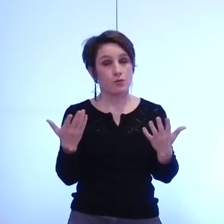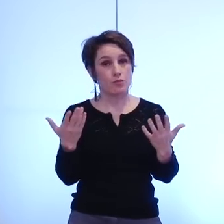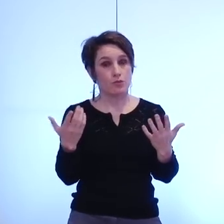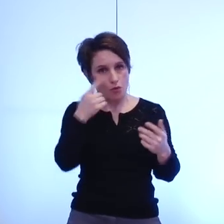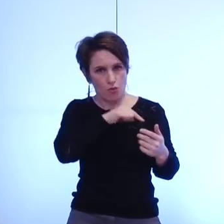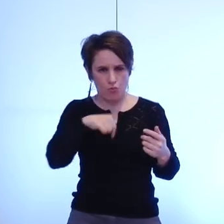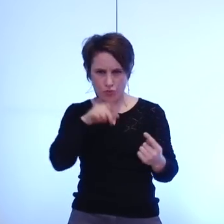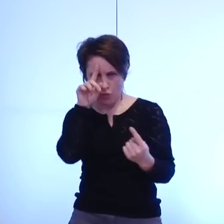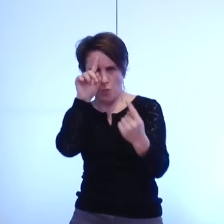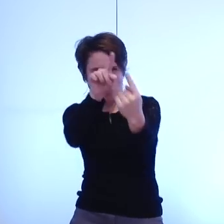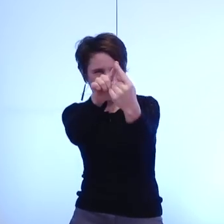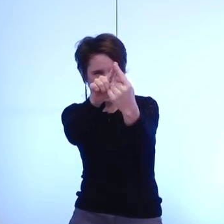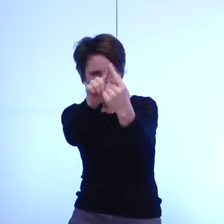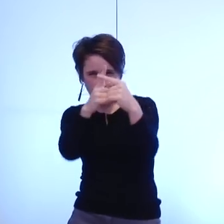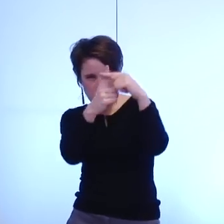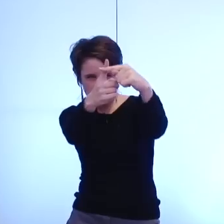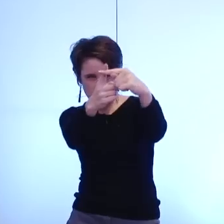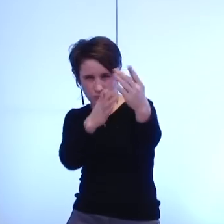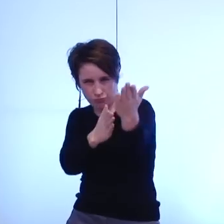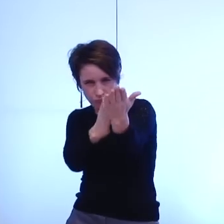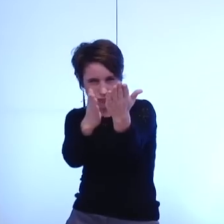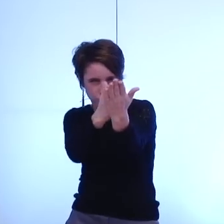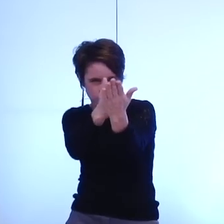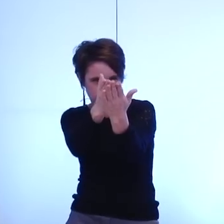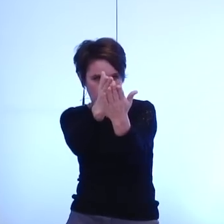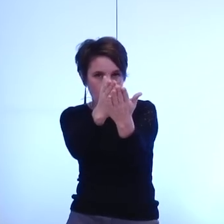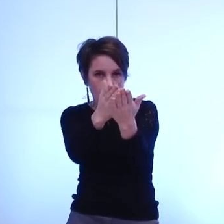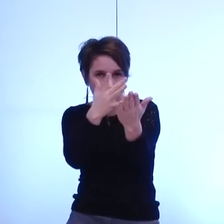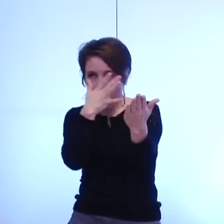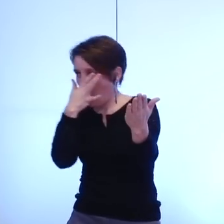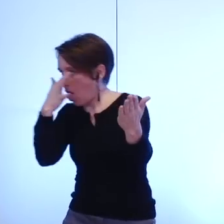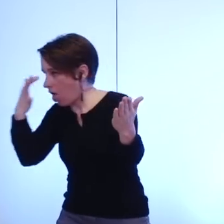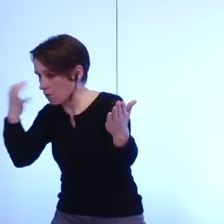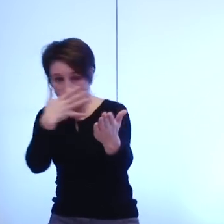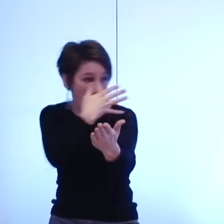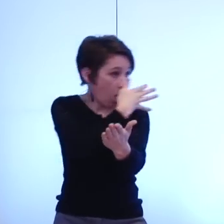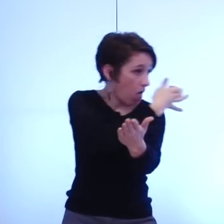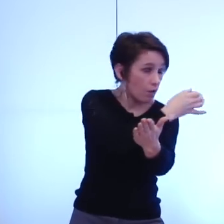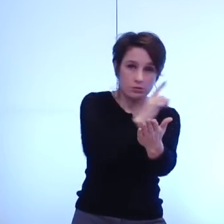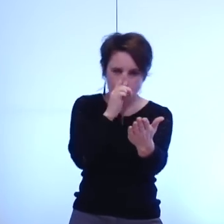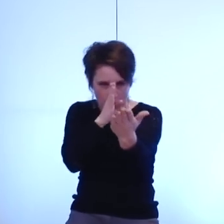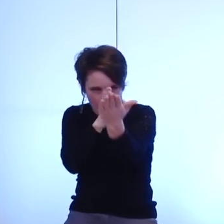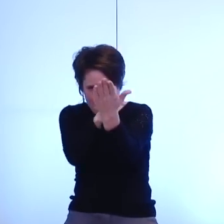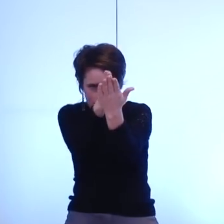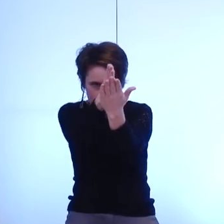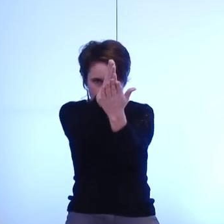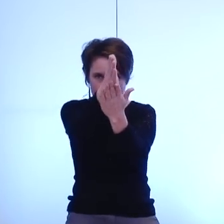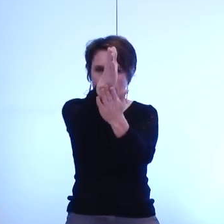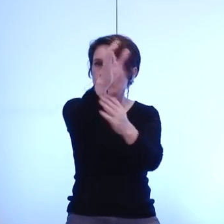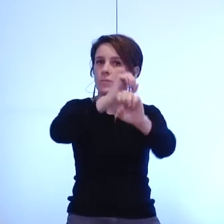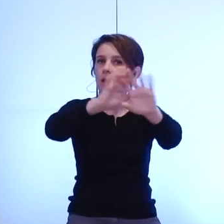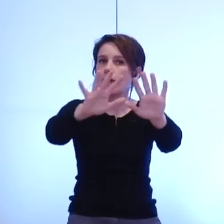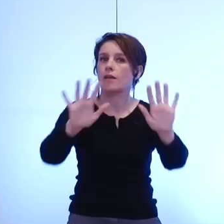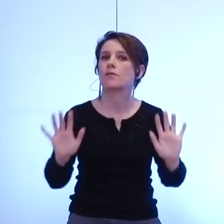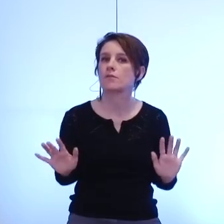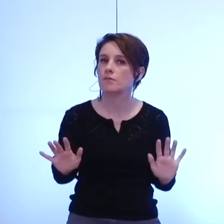la meilleure façon de ne pas dériver vers une gestion au fil des désirs des uns et des autres tout est sur la table c'est sur